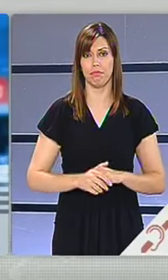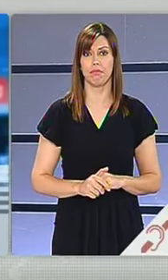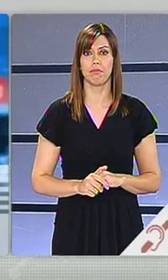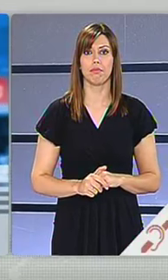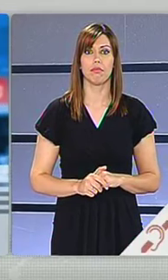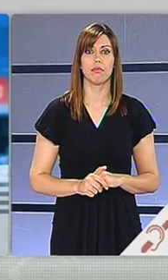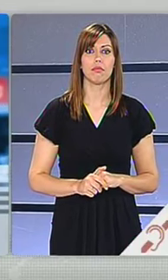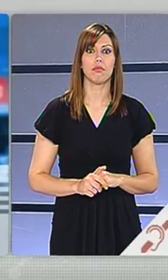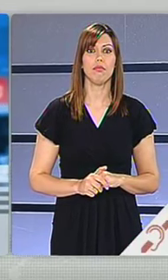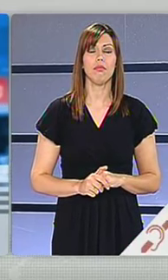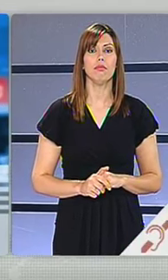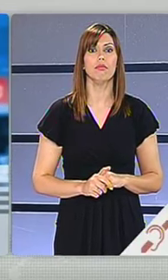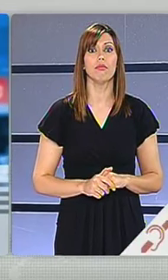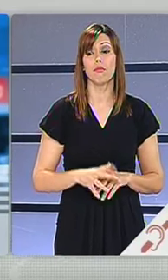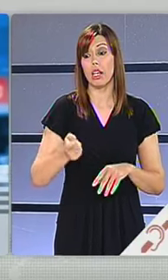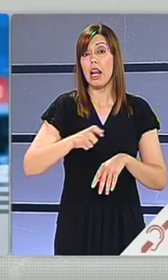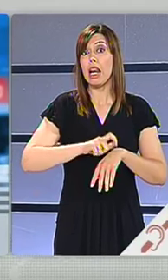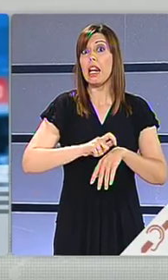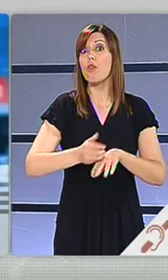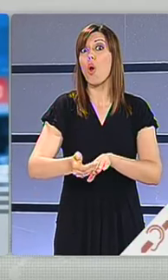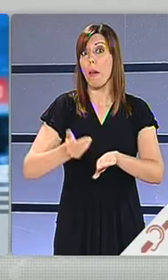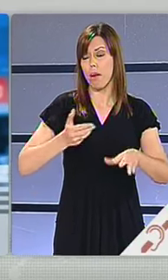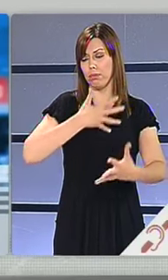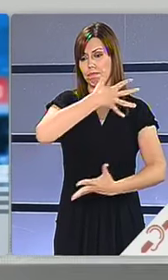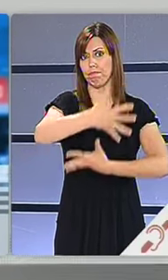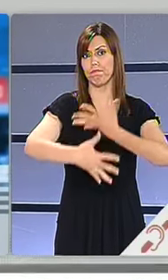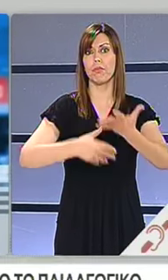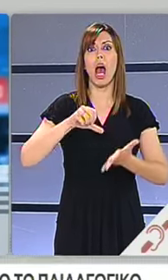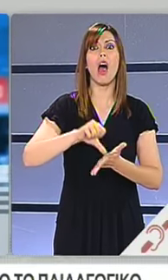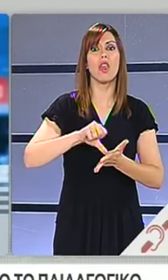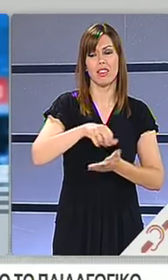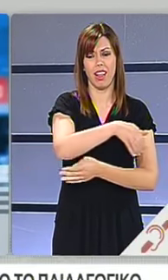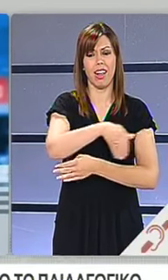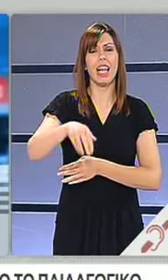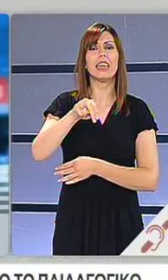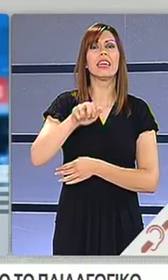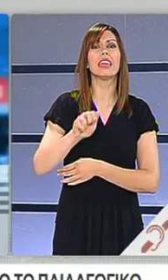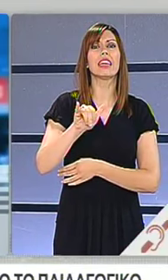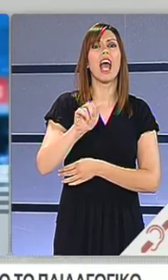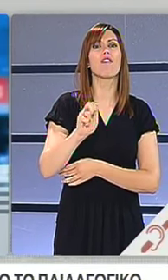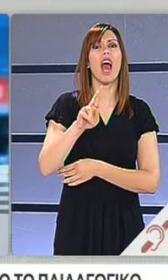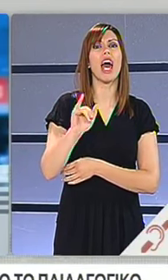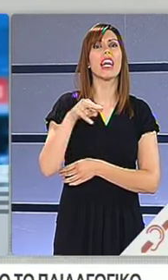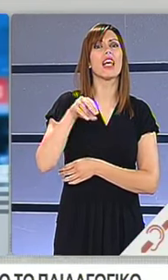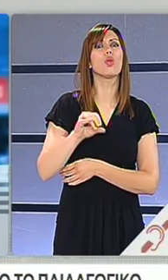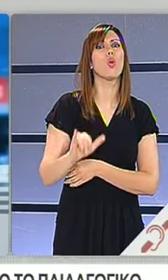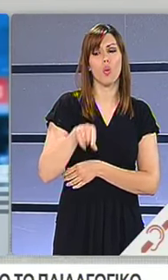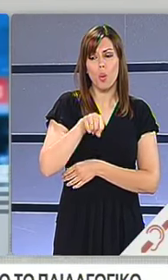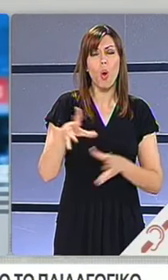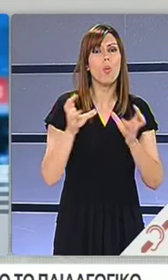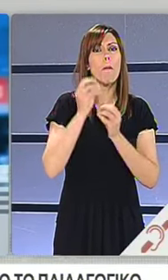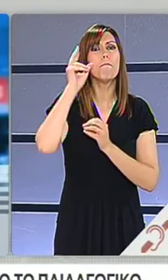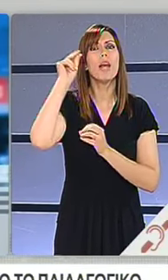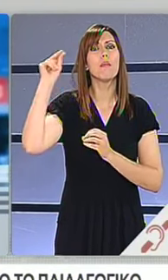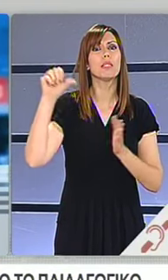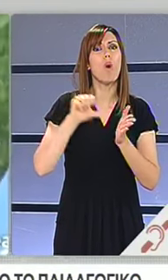Σοβαρά επεισόδια ξέσπασαν νωρίτερα στο κέντρο της Αθήνας, στην Οδό Ναυαρίνου, έξω από το Παιδαγωγικό Τμήμα του Πανεπιστημίου